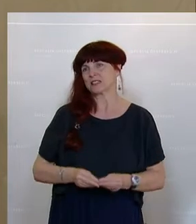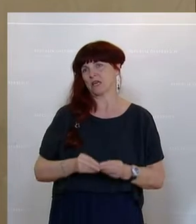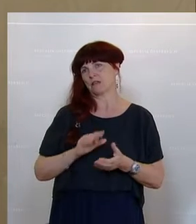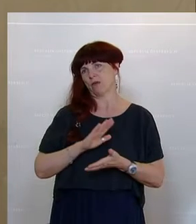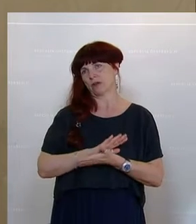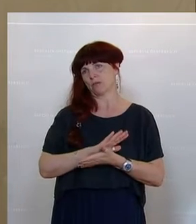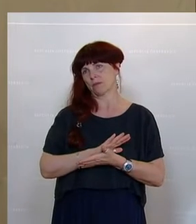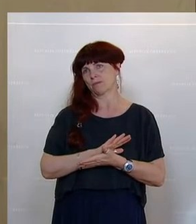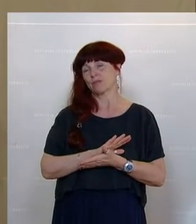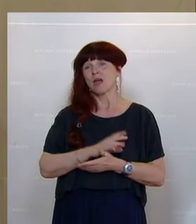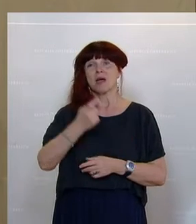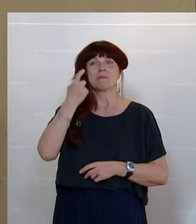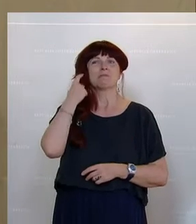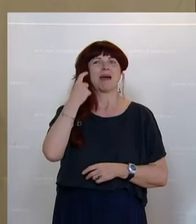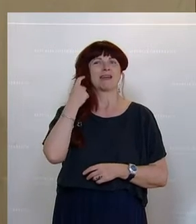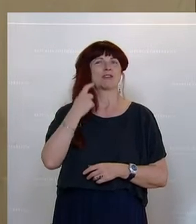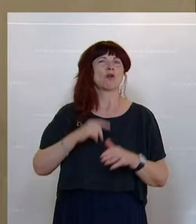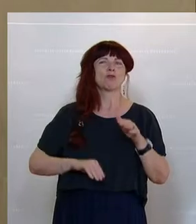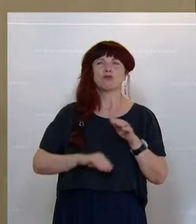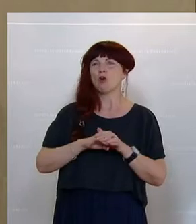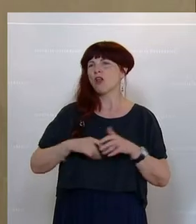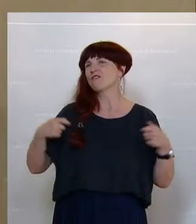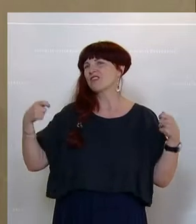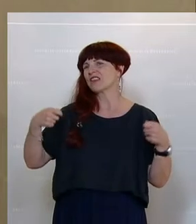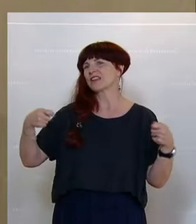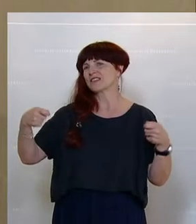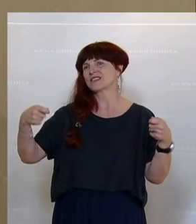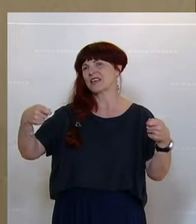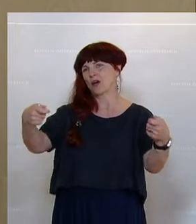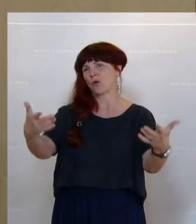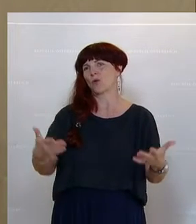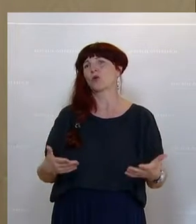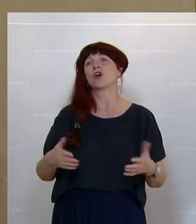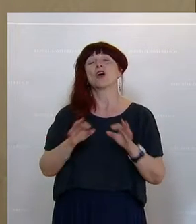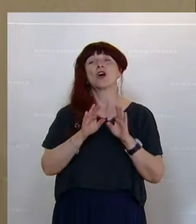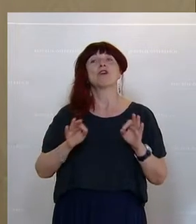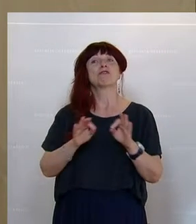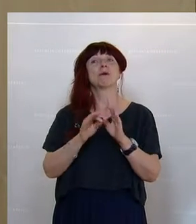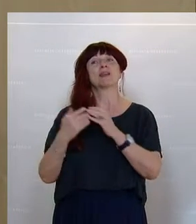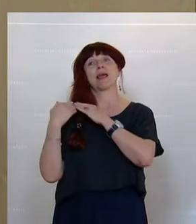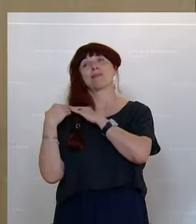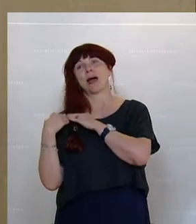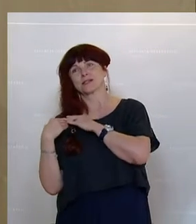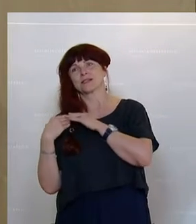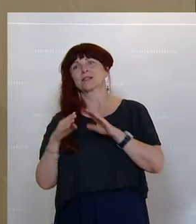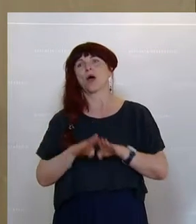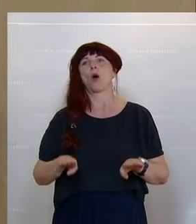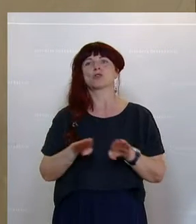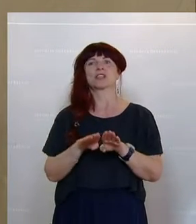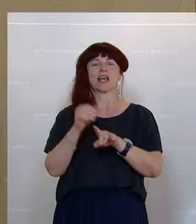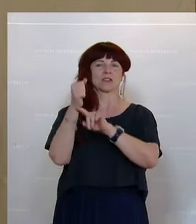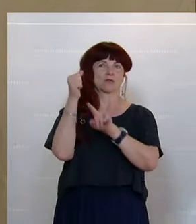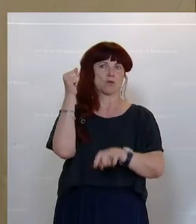sprechen davon, dass die komplette Finanzierung ja derzeit im Familienlastenausgleichsfonds liegt. Das wäre ja nicht